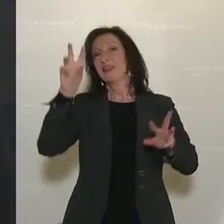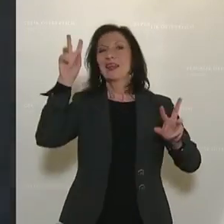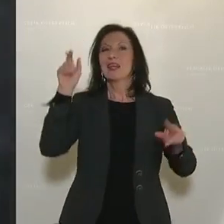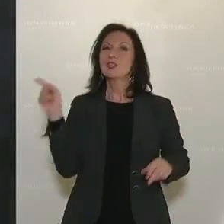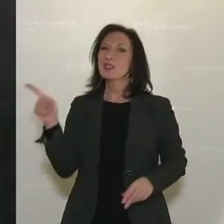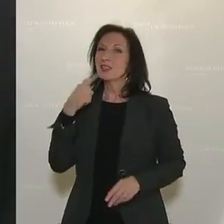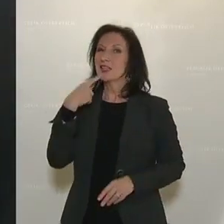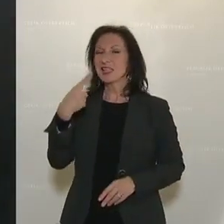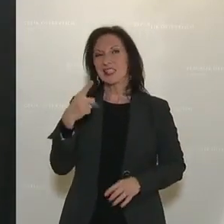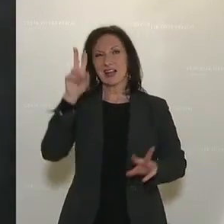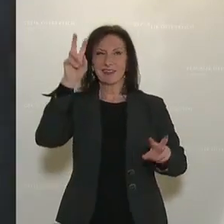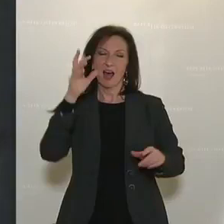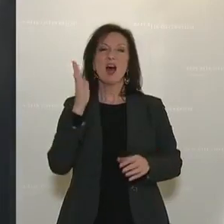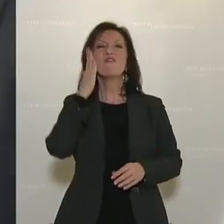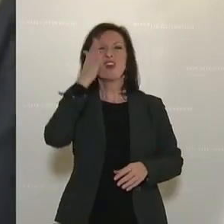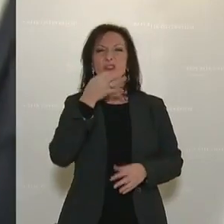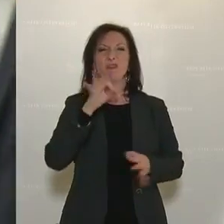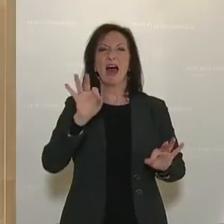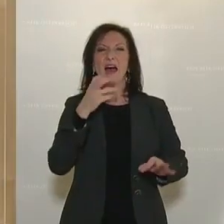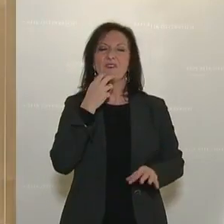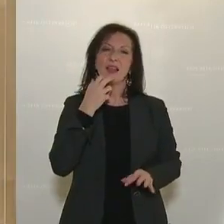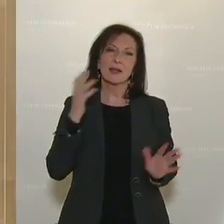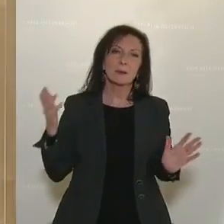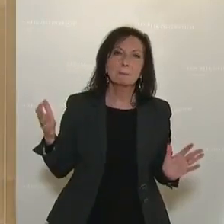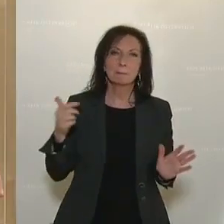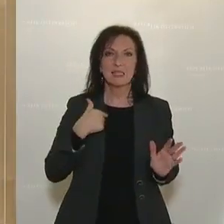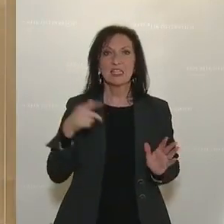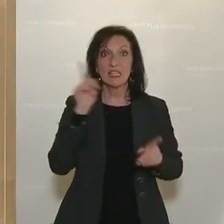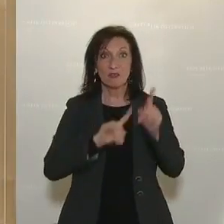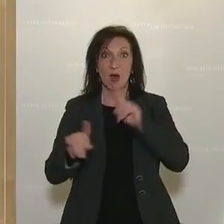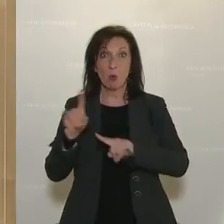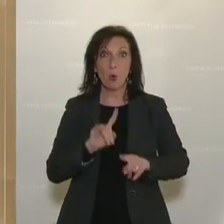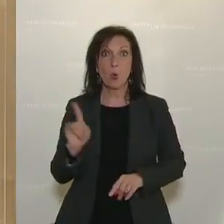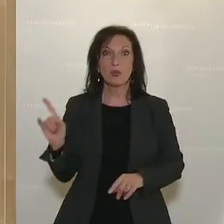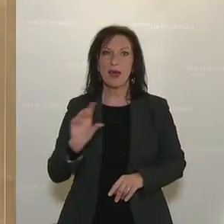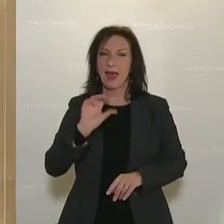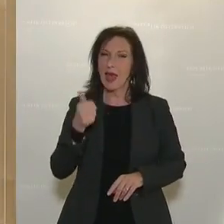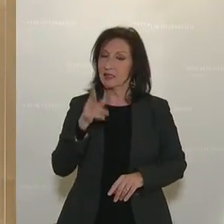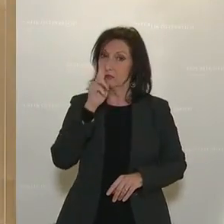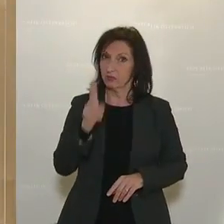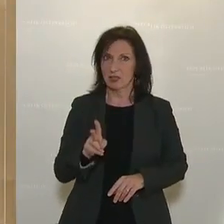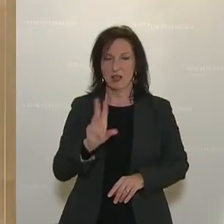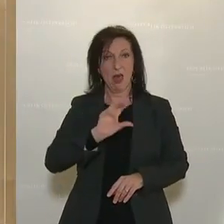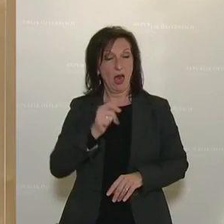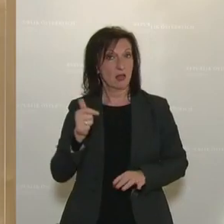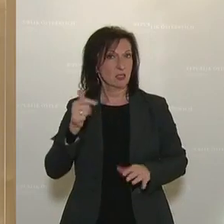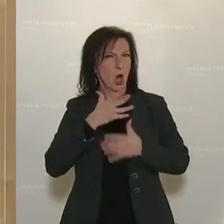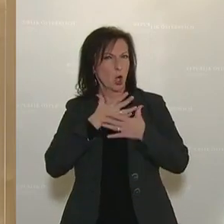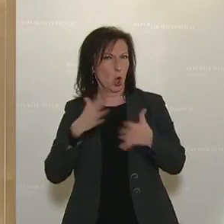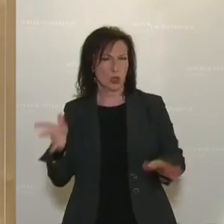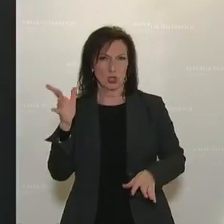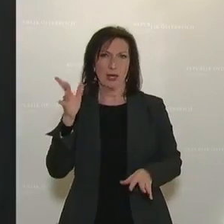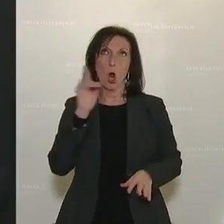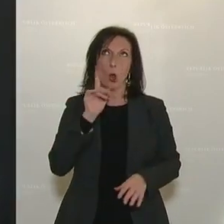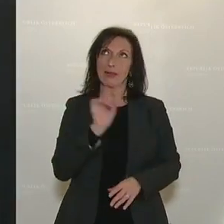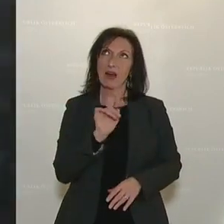Ihre Freiwilligkeitsankündigungen in dem Zusammenhang, ich möchte sagen, es ist wahrscheinlich die größte, die dreisteste und die folgenschwerste Lüge